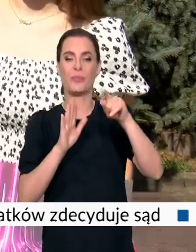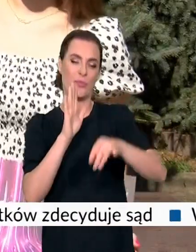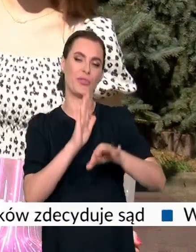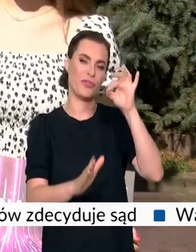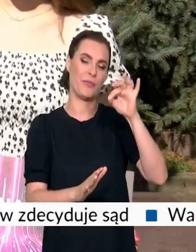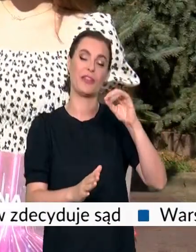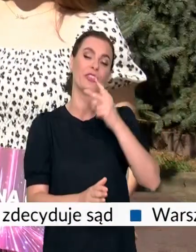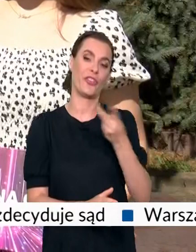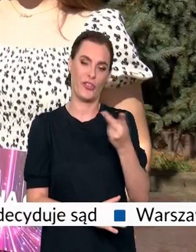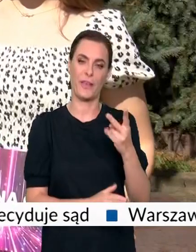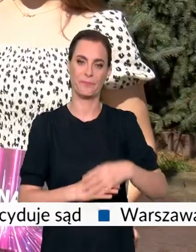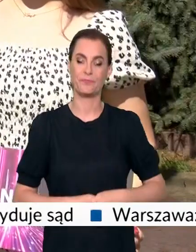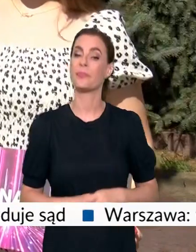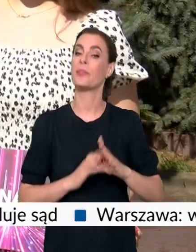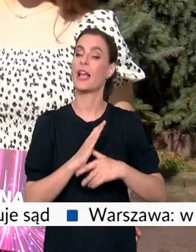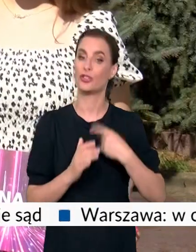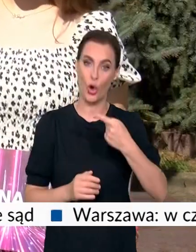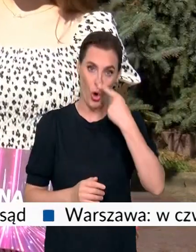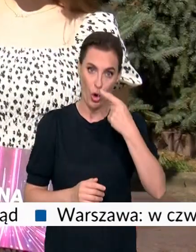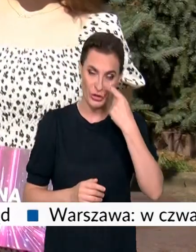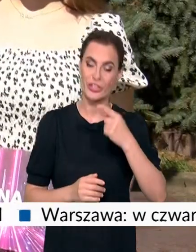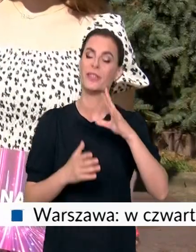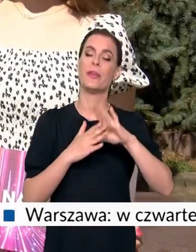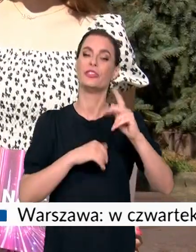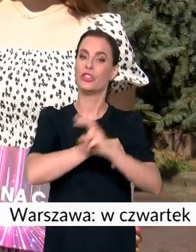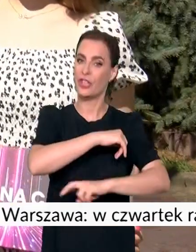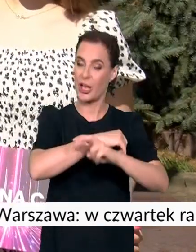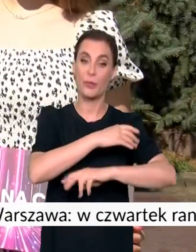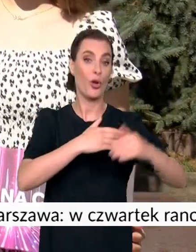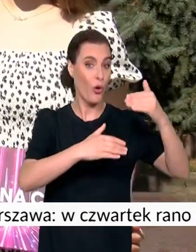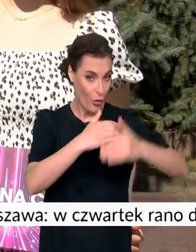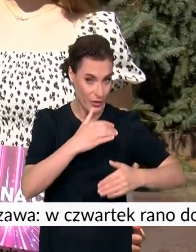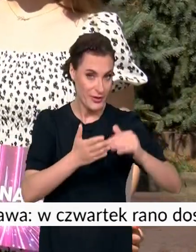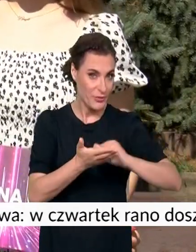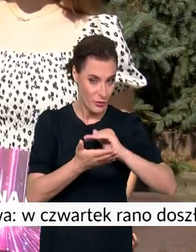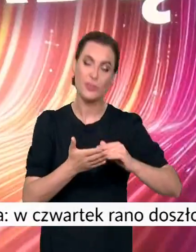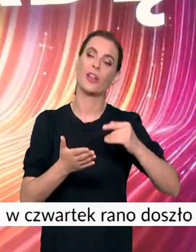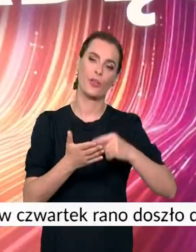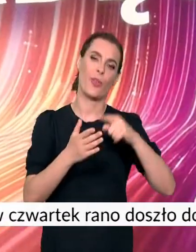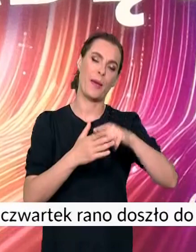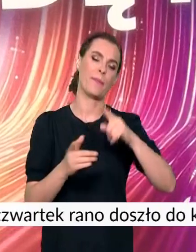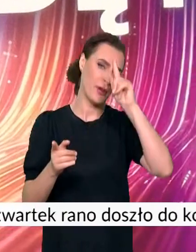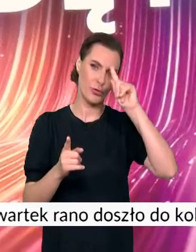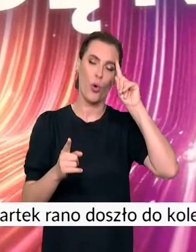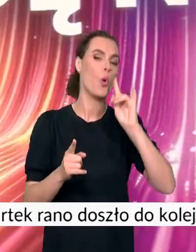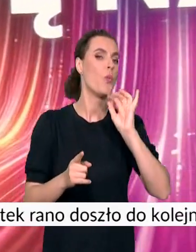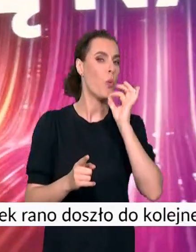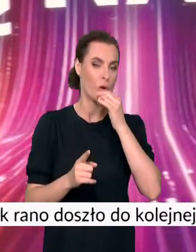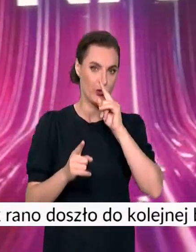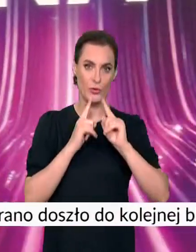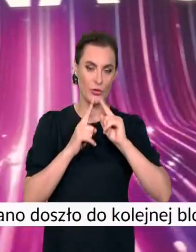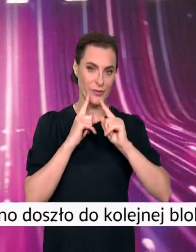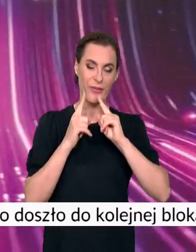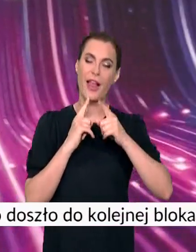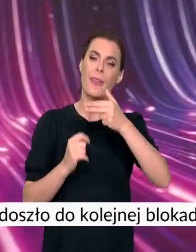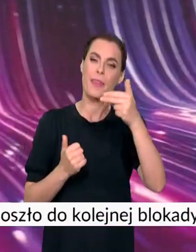uczestniczyć w tym wydarzeniu. W Olsztynie pod koniec sierpnia odbędą się spotkania, gdzie młodzi ludzie będą rozmawiali na ważne dla nich